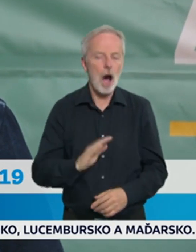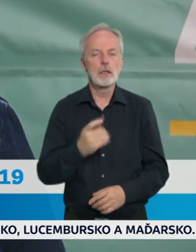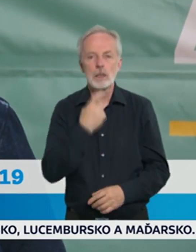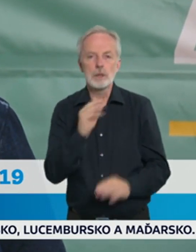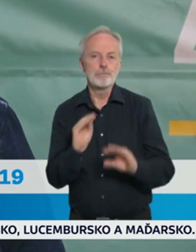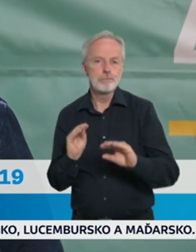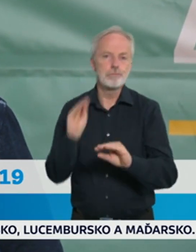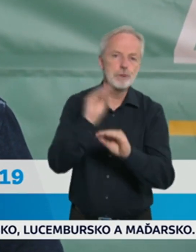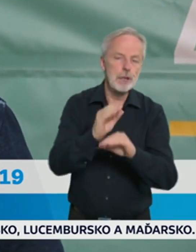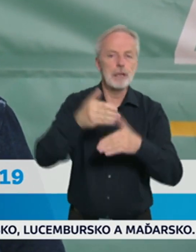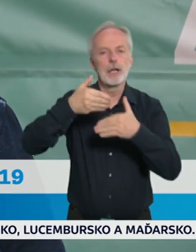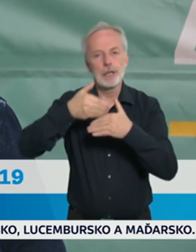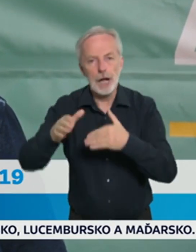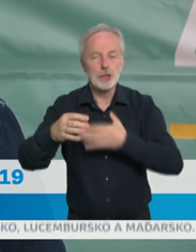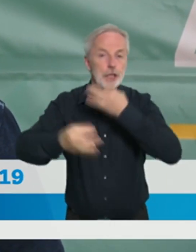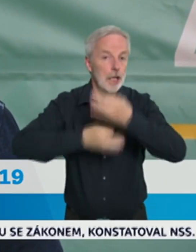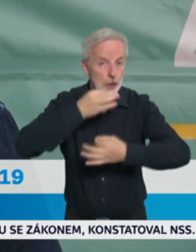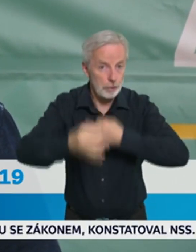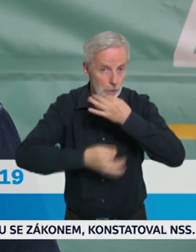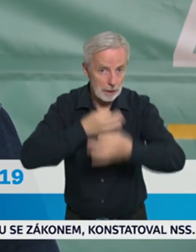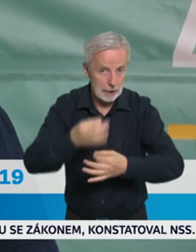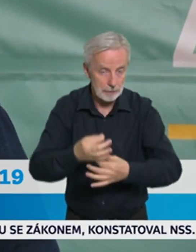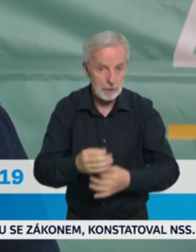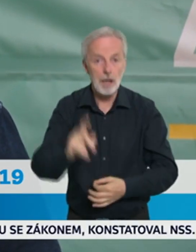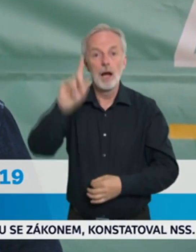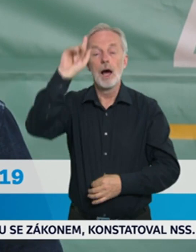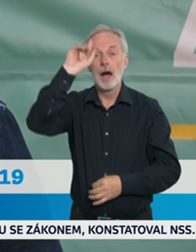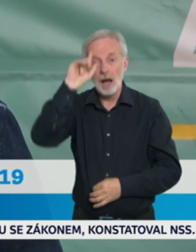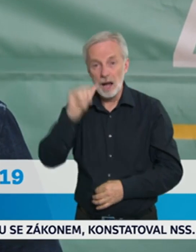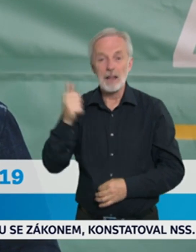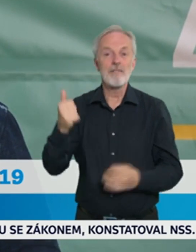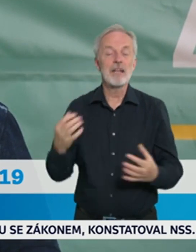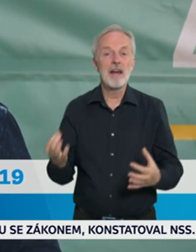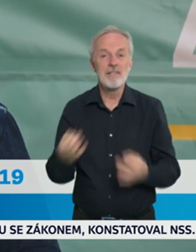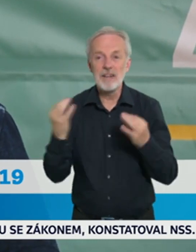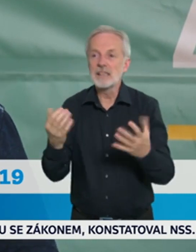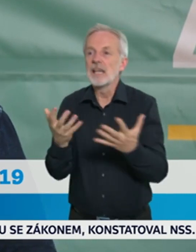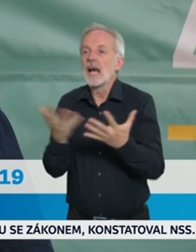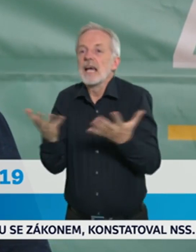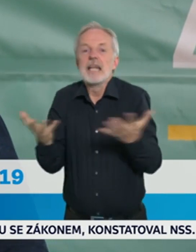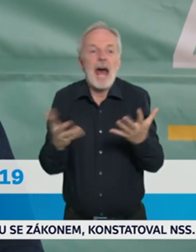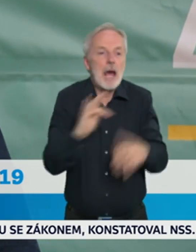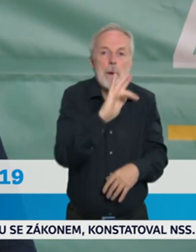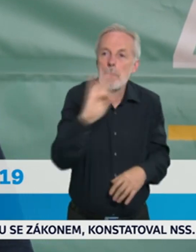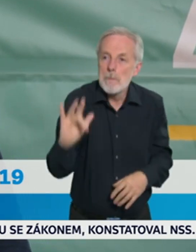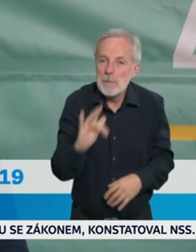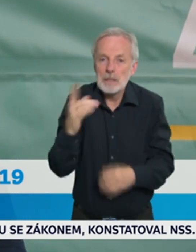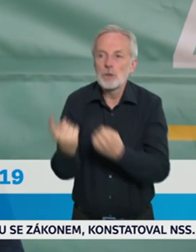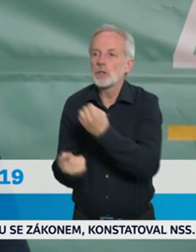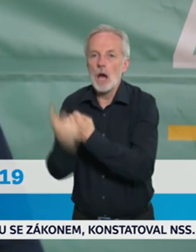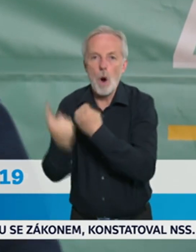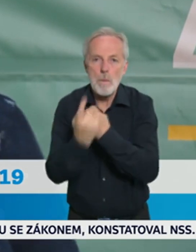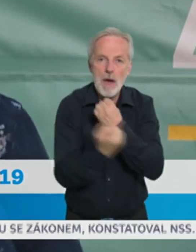informace, a to zejména, co se týká takzvaných klastrů neboli ohnísek, která šetří hygienické služby.